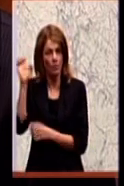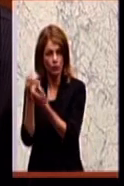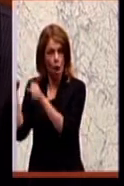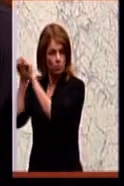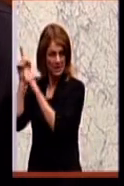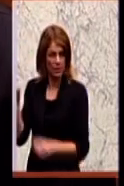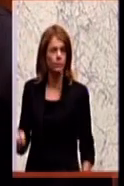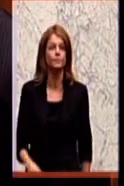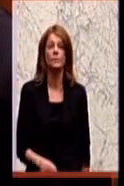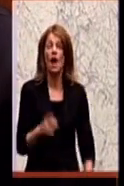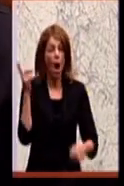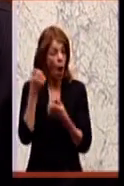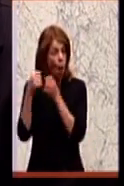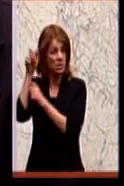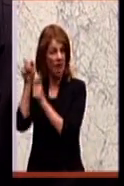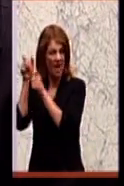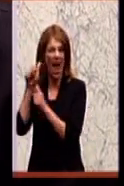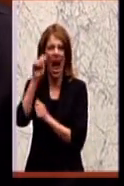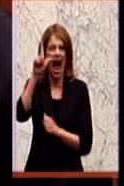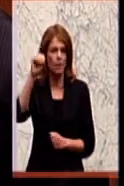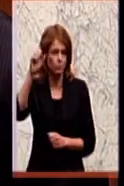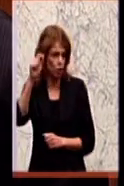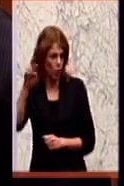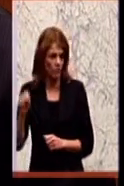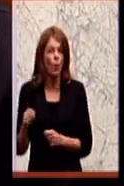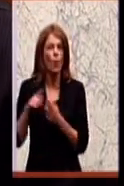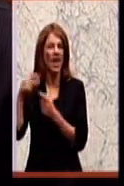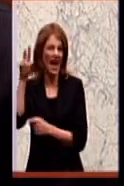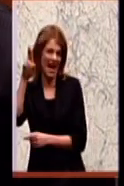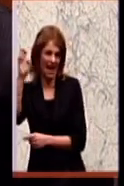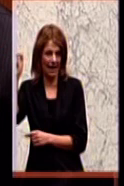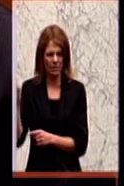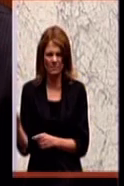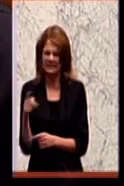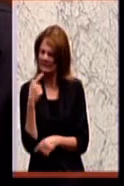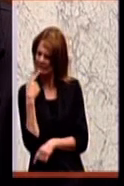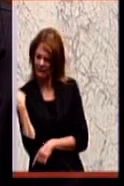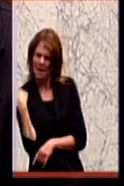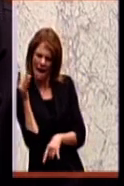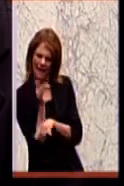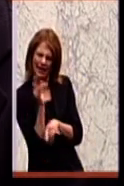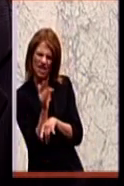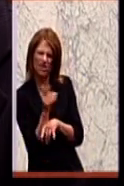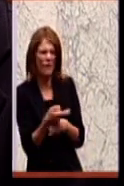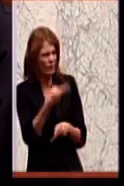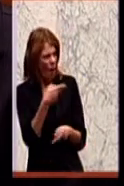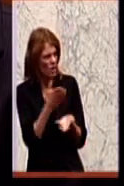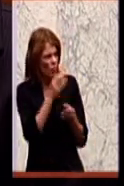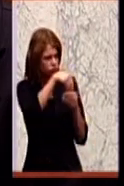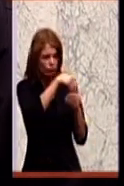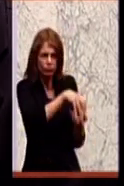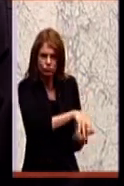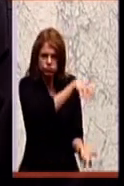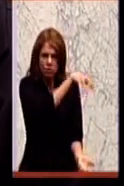die Kommissarin Malmström wie die Kommissarin Reding haben sich immer sehr kritisch zur Vorratsdatenspeicherung ausgesprochen. Wir kennen auch